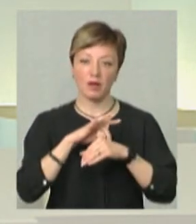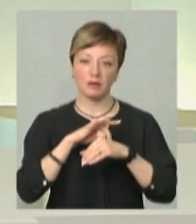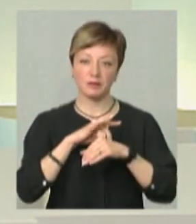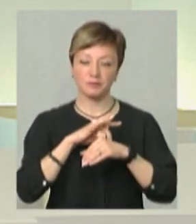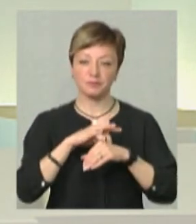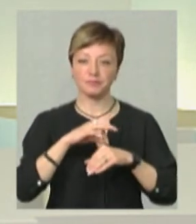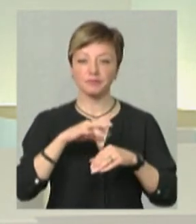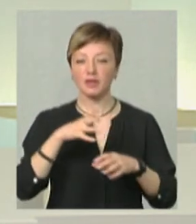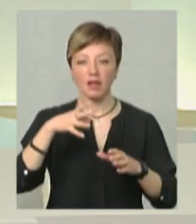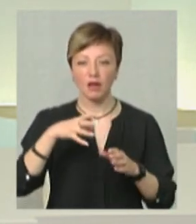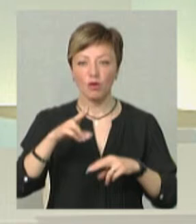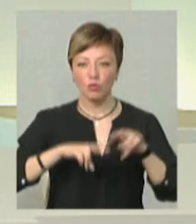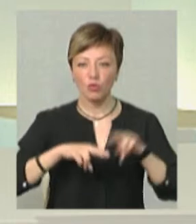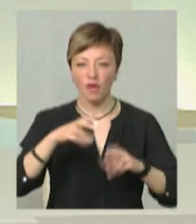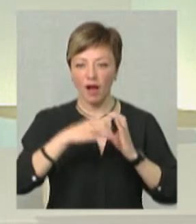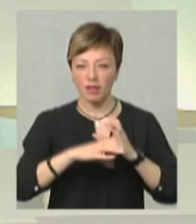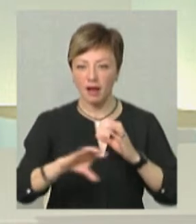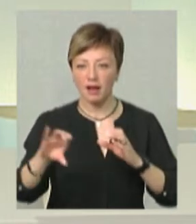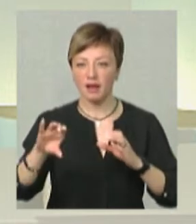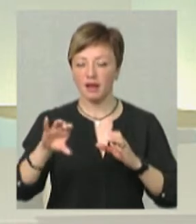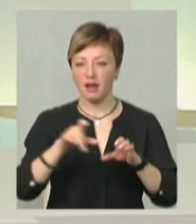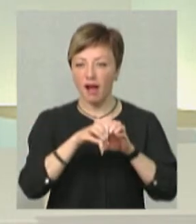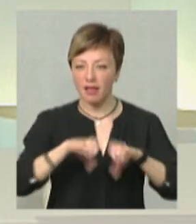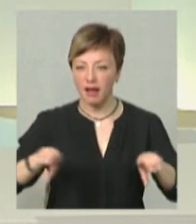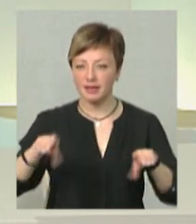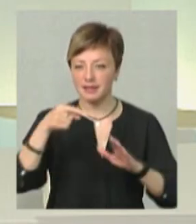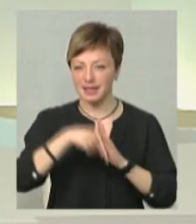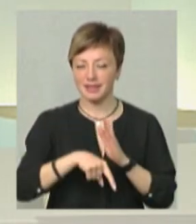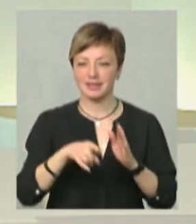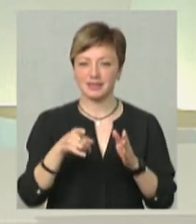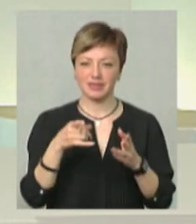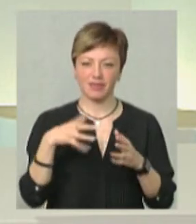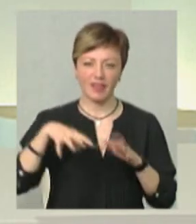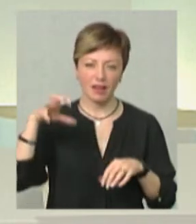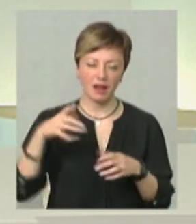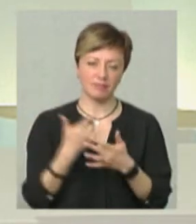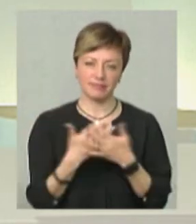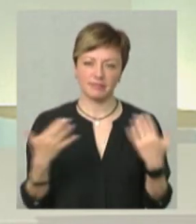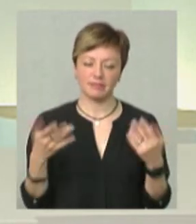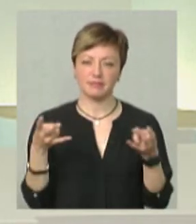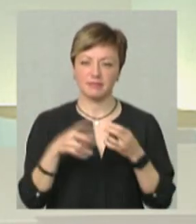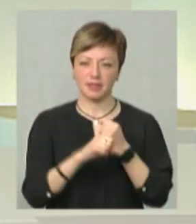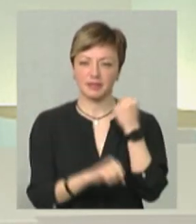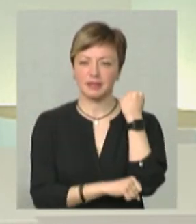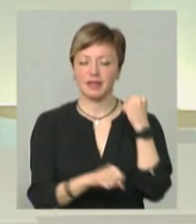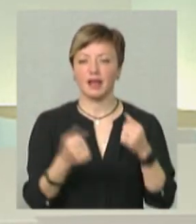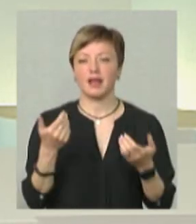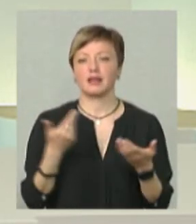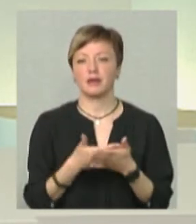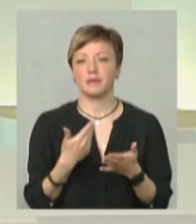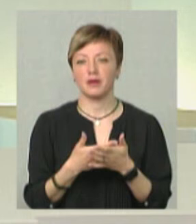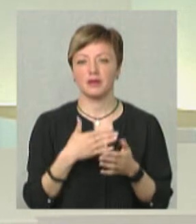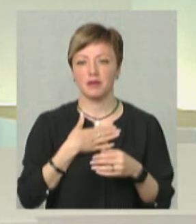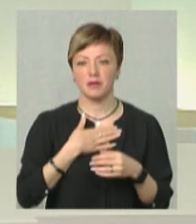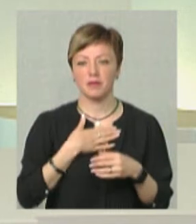каналізації, вентиляції. Тобто, усе – це приватний бізнес, і він потребує кваліфікованої робочої сили. Якщо нам